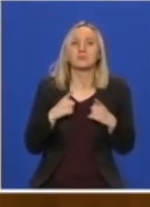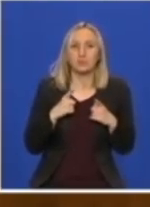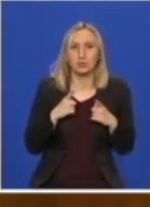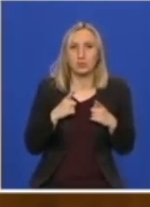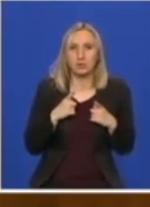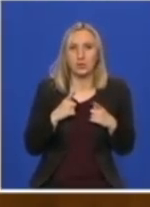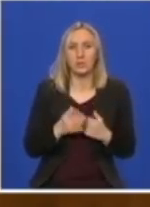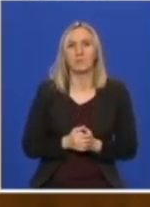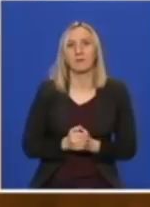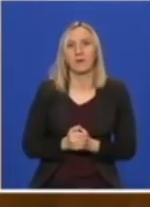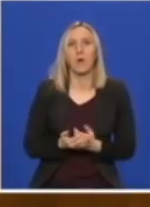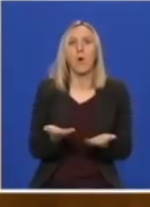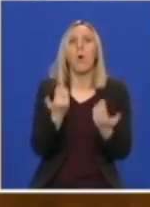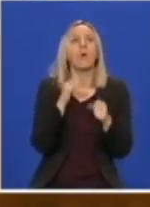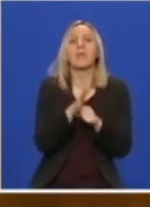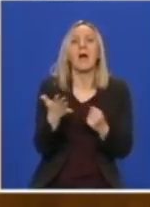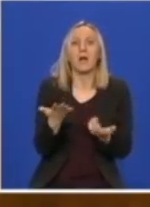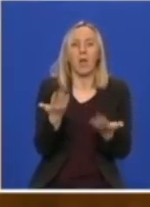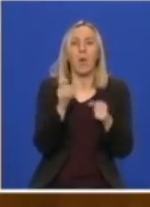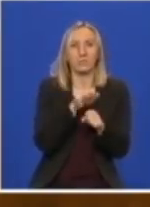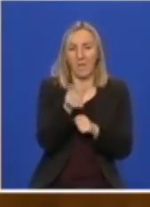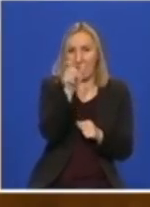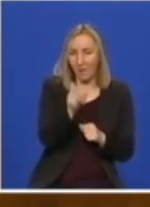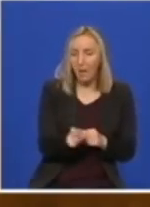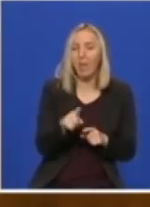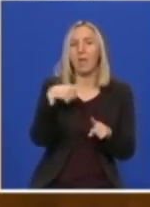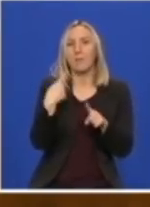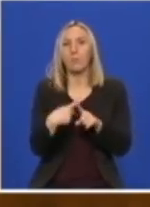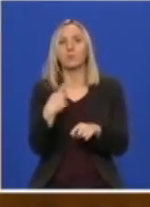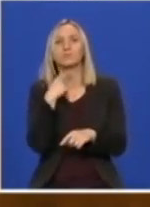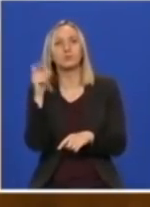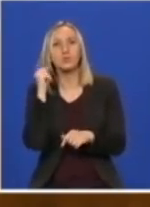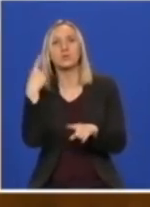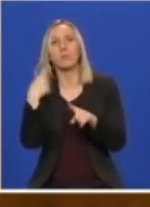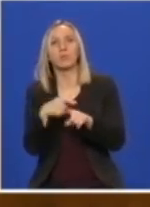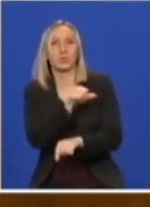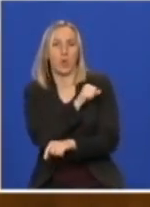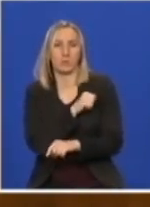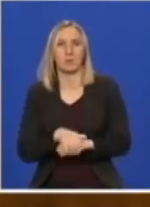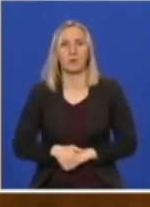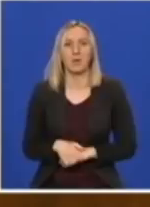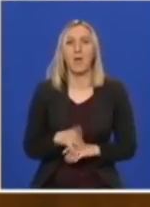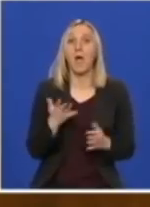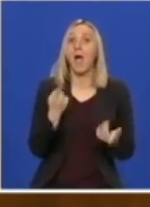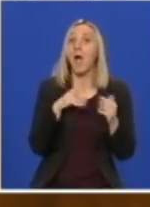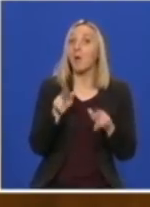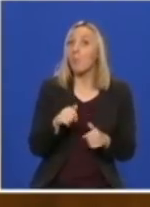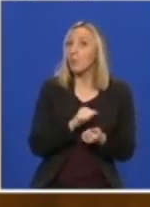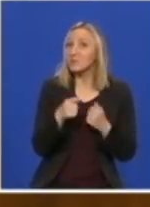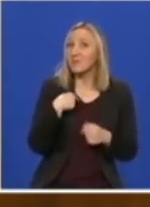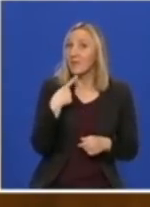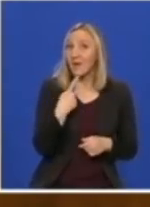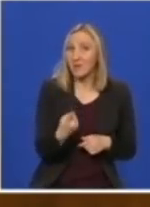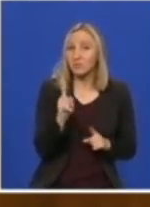koji pacijent leži, nego gde je deklitovan ili odakle. Ako bih mogla nešto da kažem, od svega što sada lekari rade,